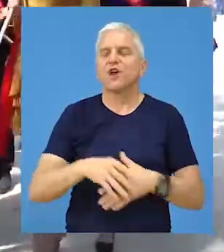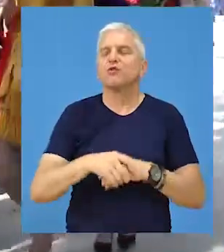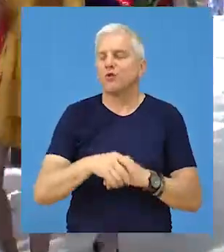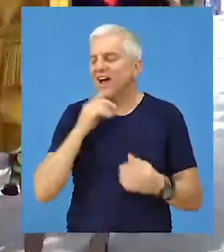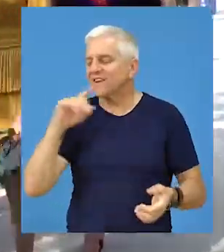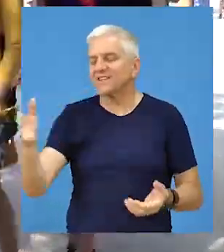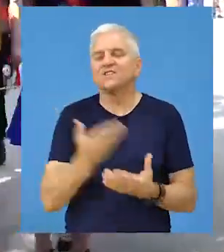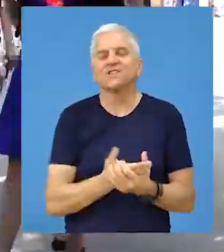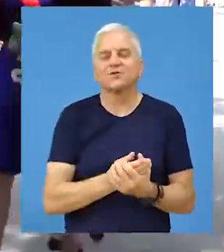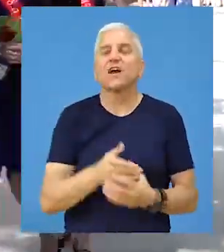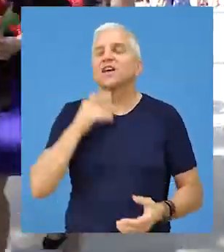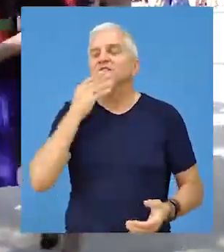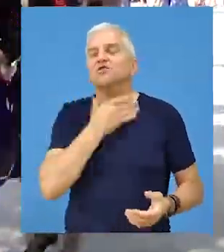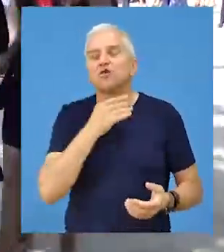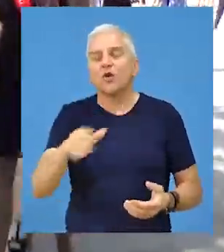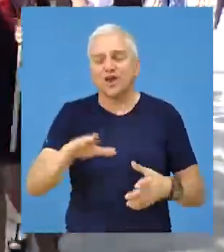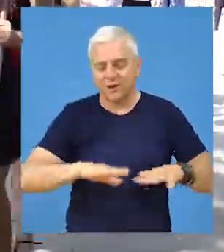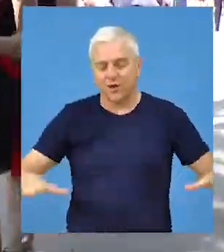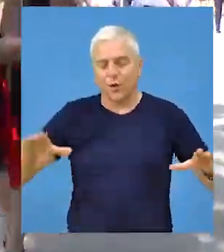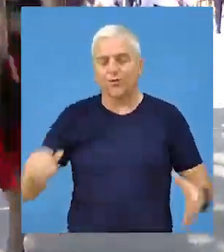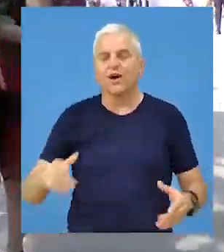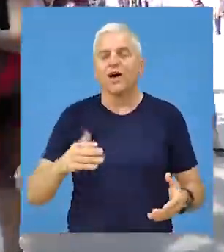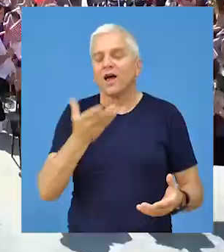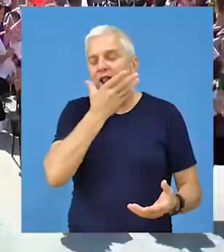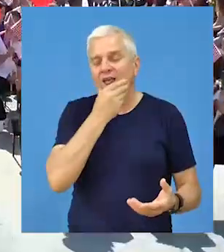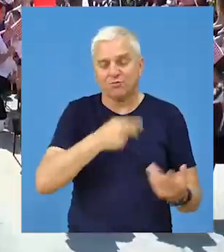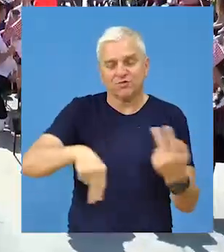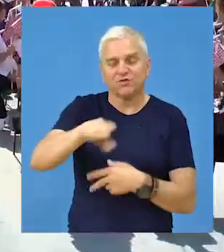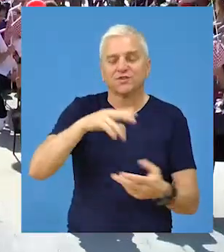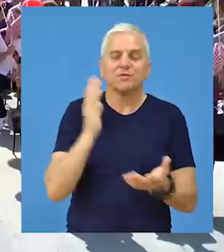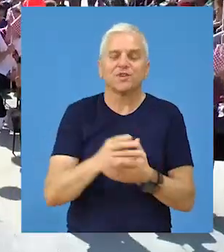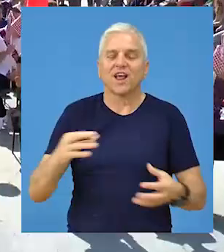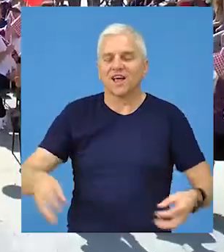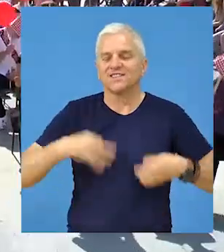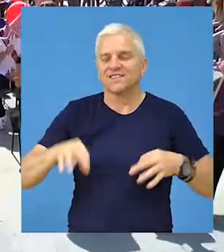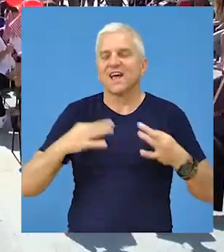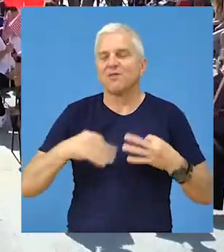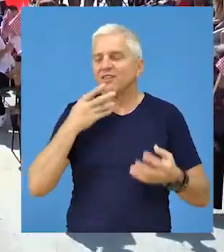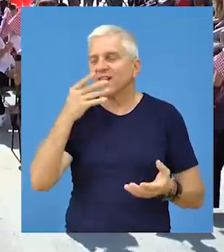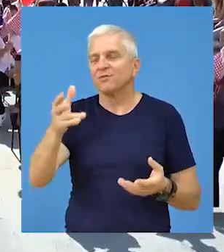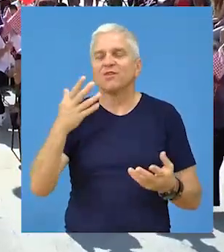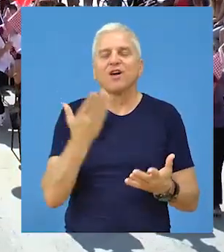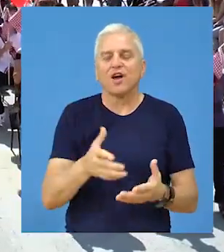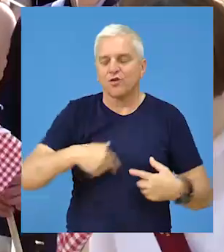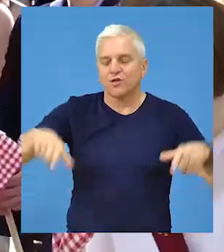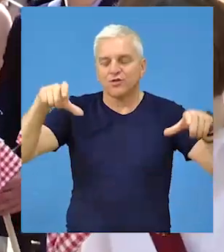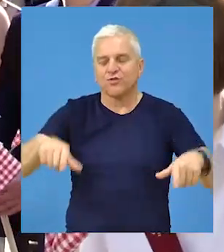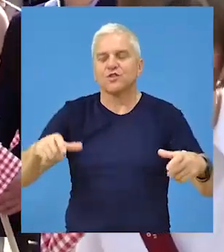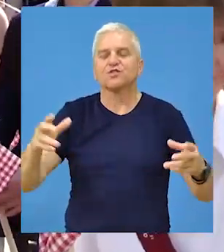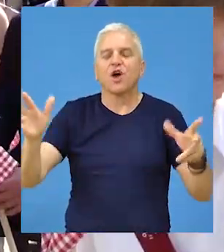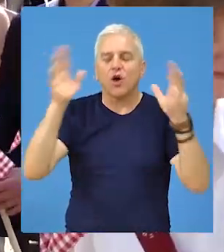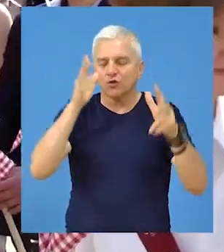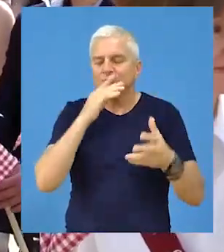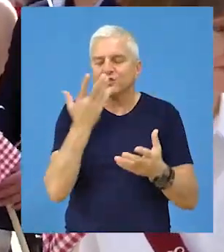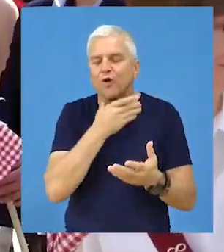drugara iz klupe. Posle tradicionalne svečane parade usledio je prigodan zabavni program u dvorištu ove osmoletke, kratak